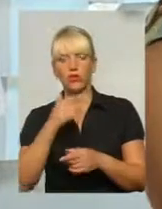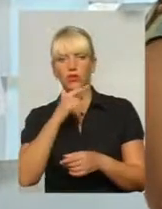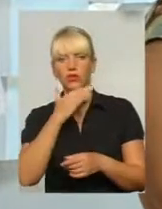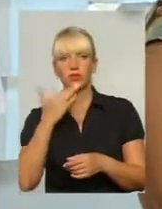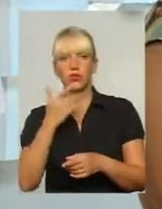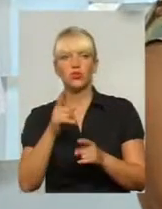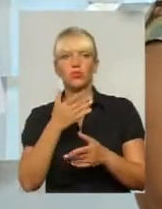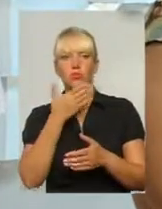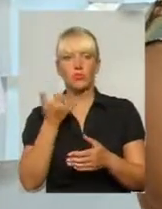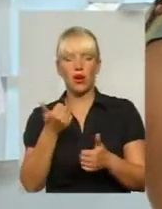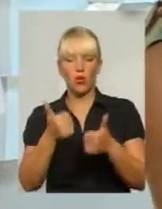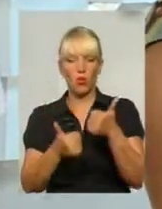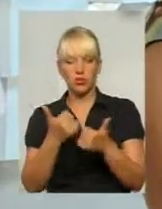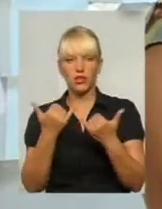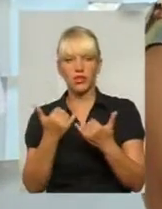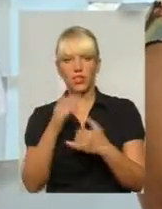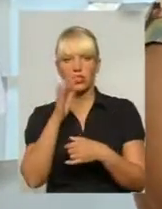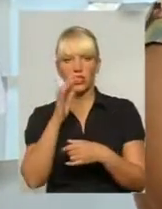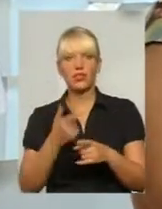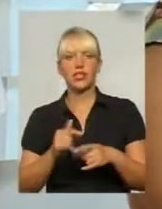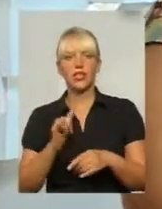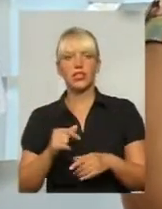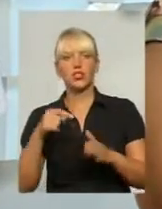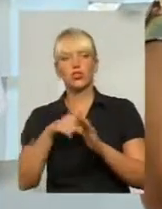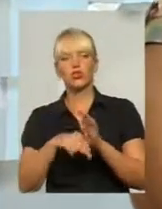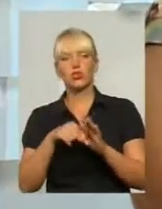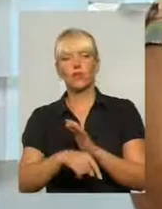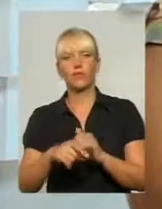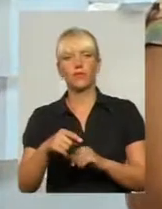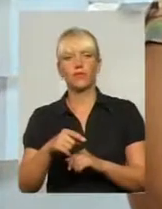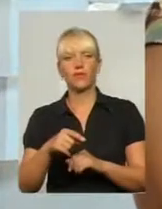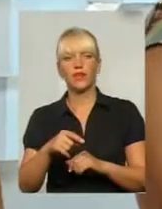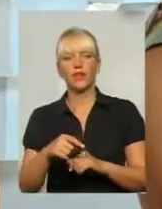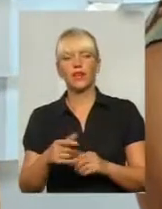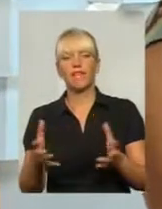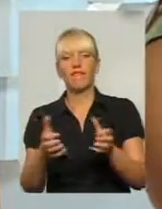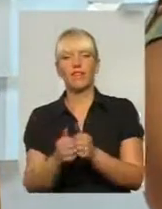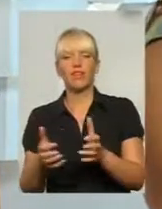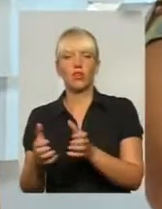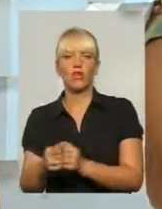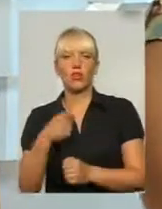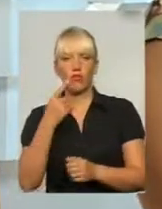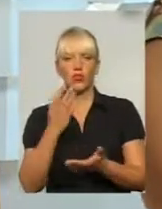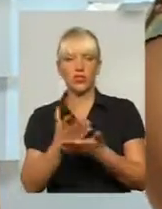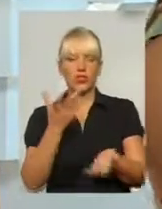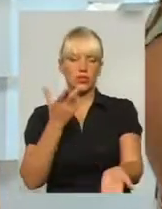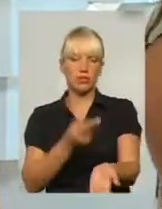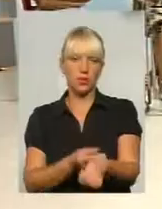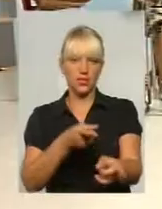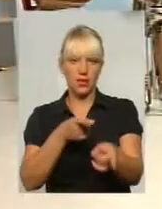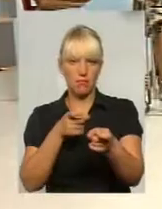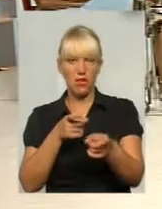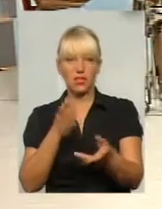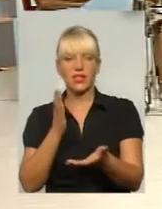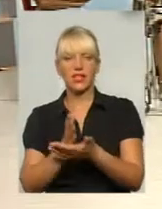конкурсу навіть на даний час. І стосовно отлова, стосовно вилова. Кажуть, є ж присимети, є